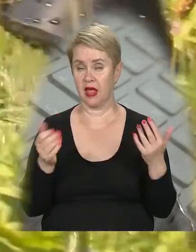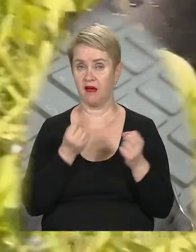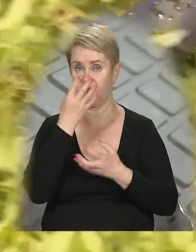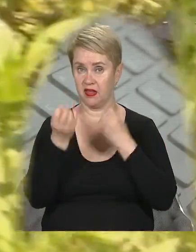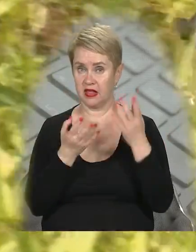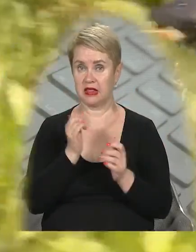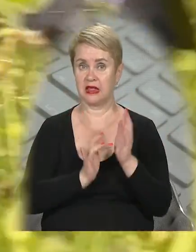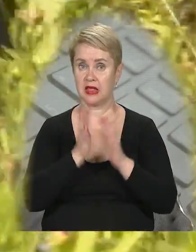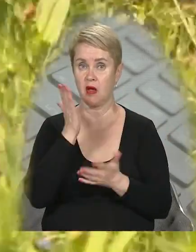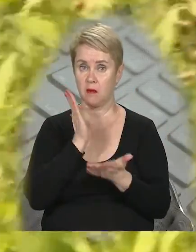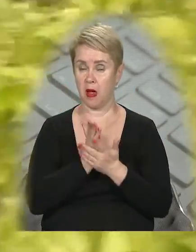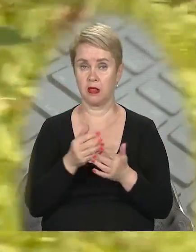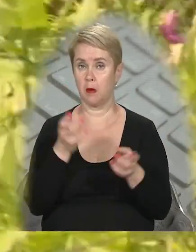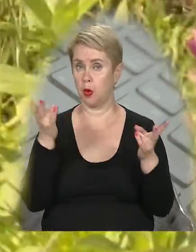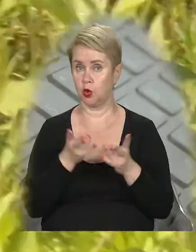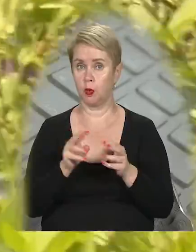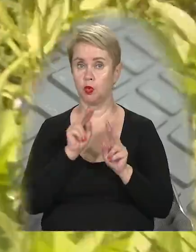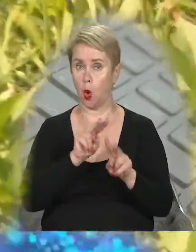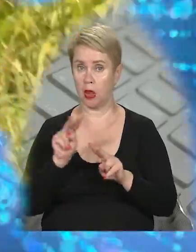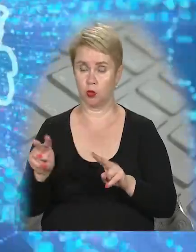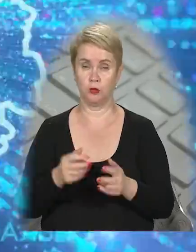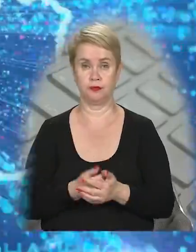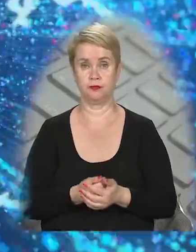квітів та трав і майже не потребують догляду.